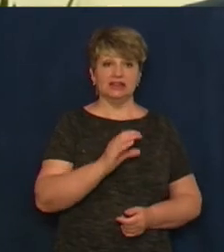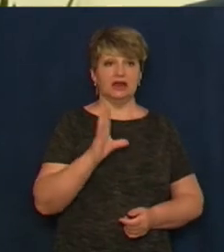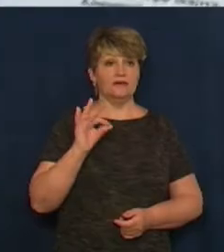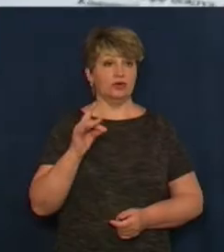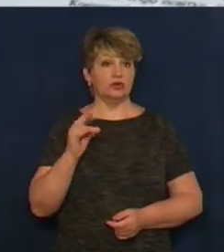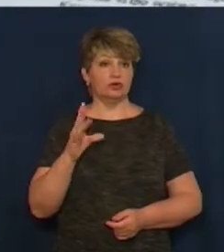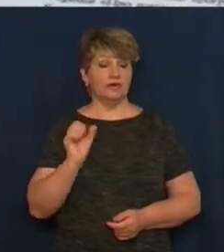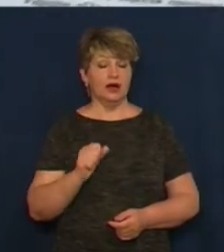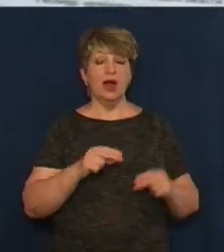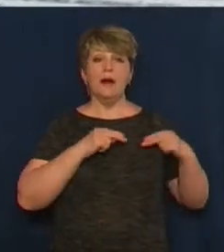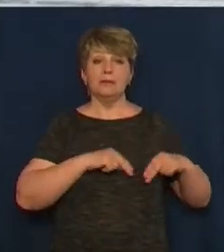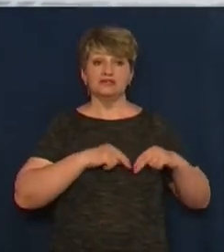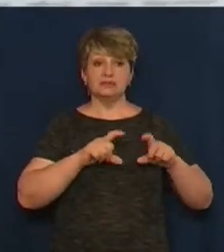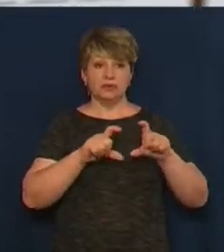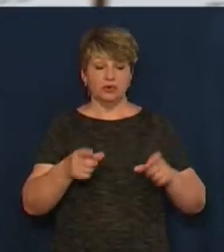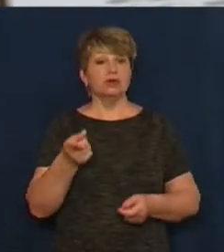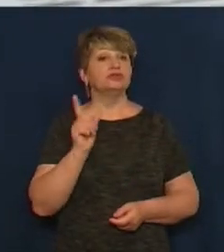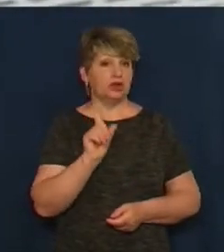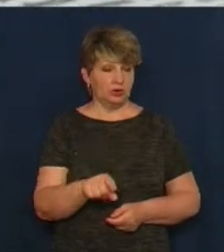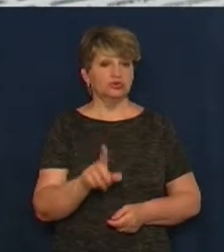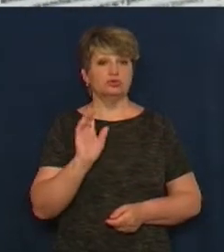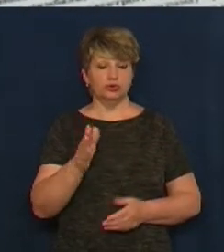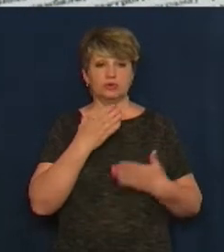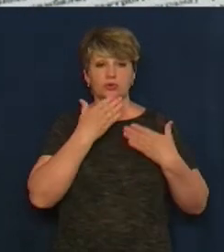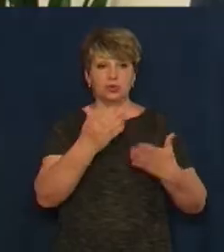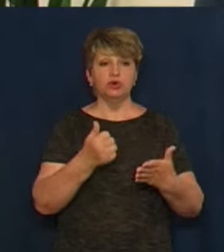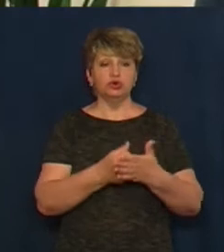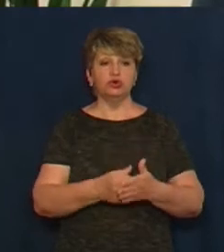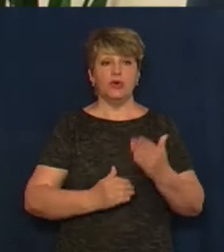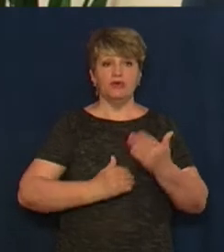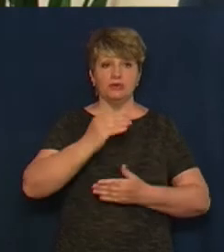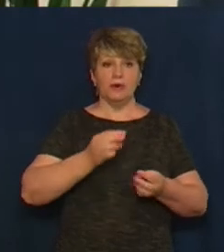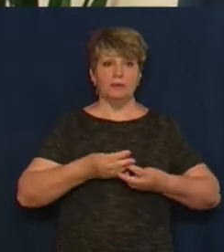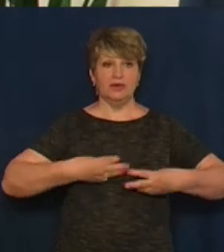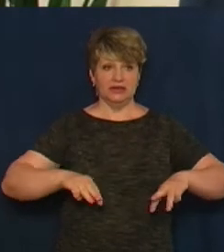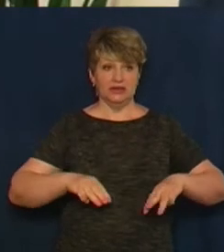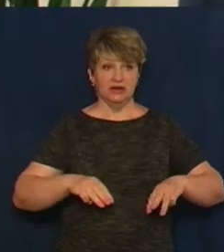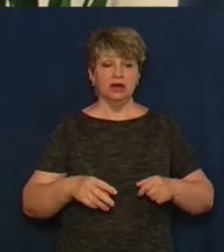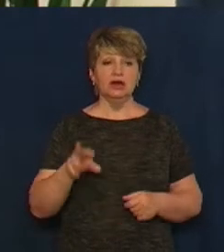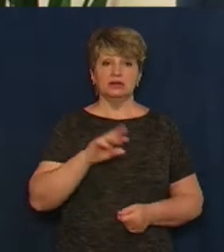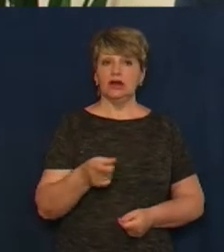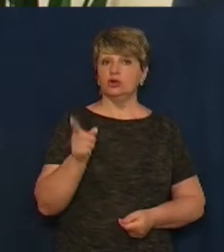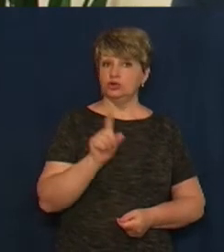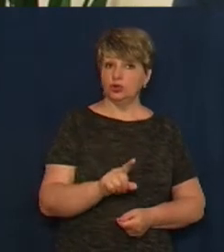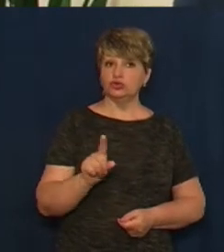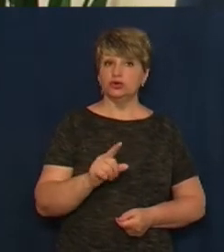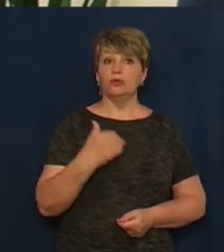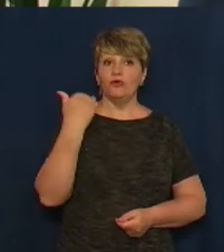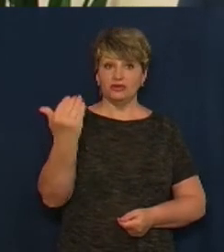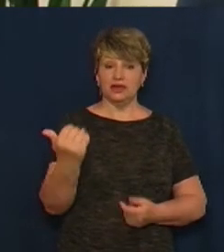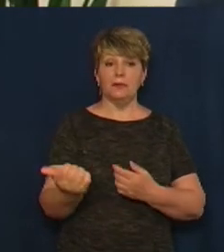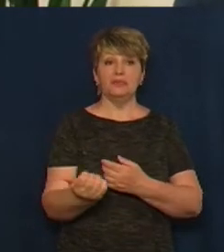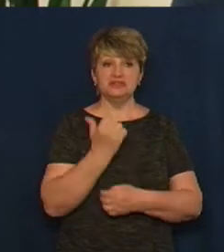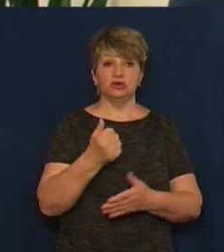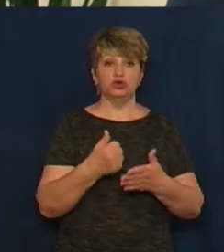працівники департаменту також будуть звертатися до профільного міністерства. Для того, щоб вони принаймні прислали до